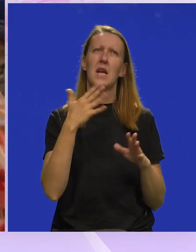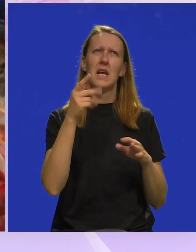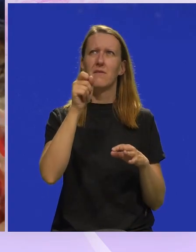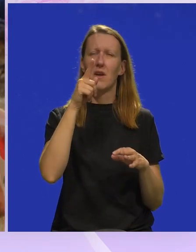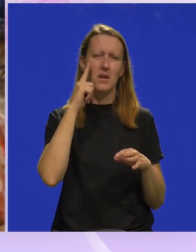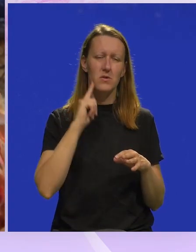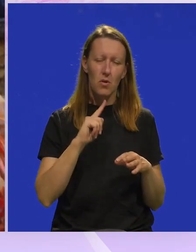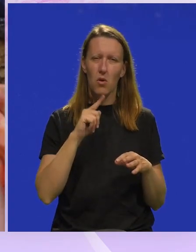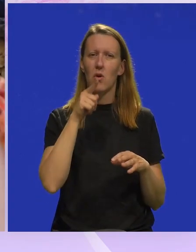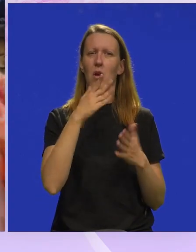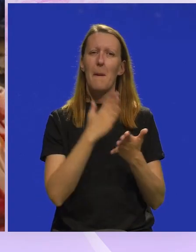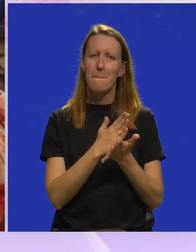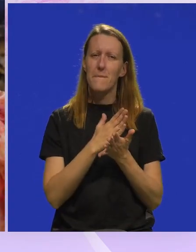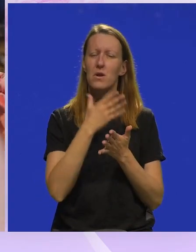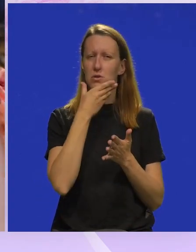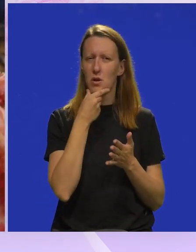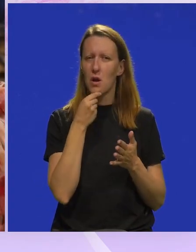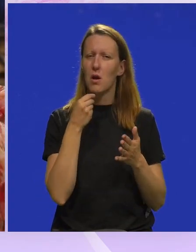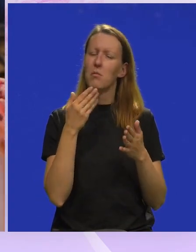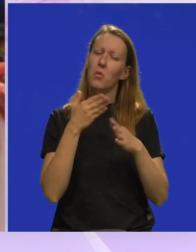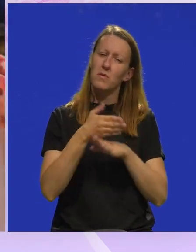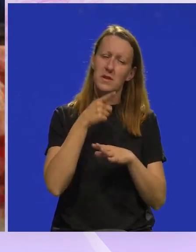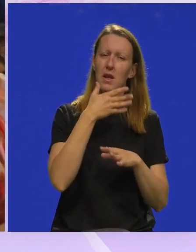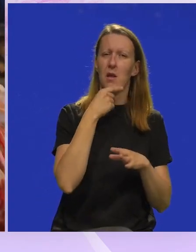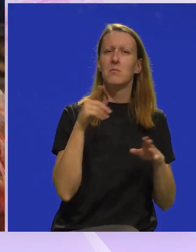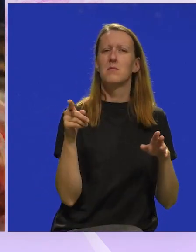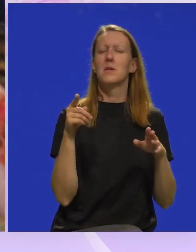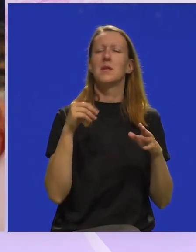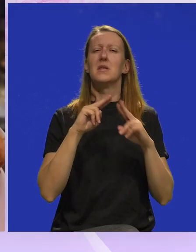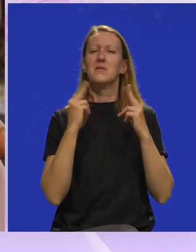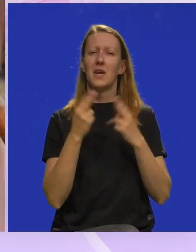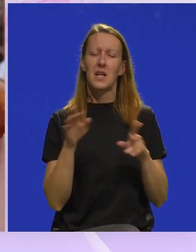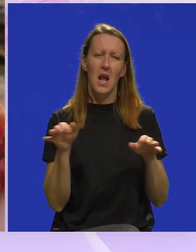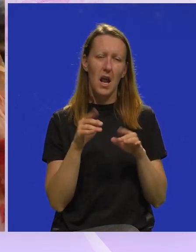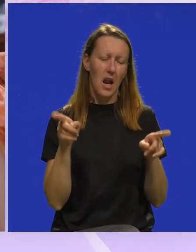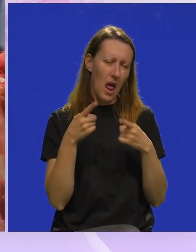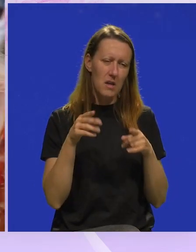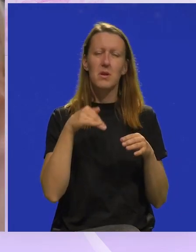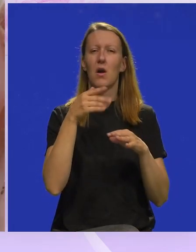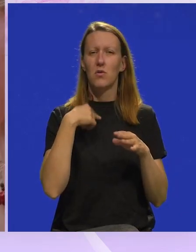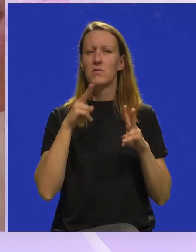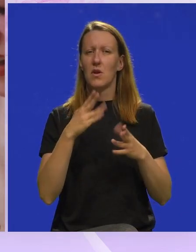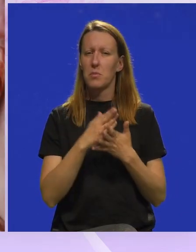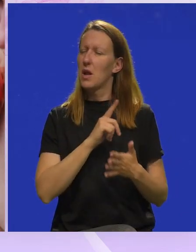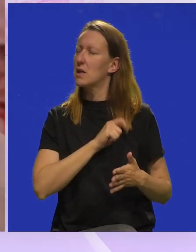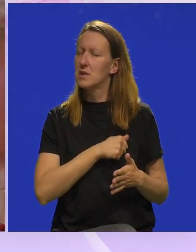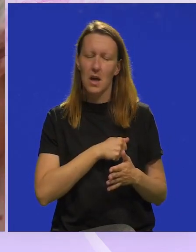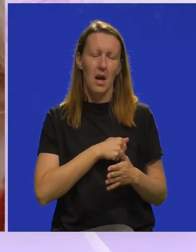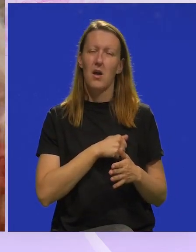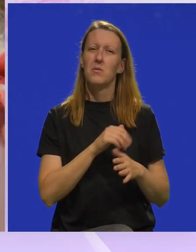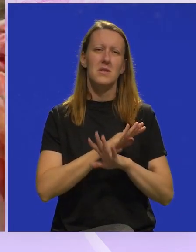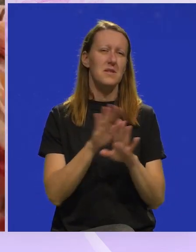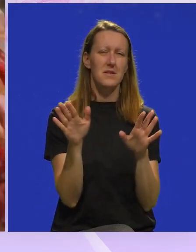sa nekih 12 godina. Ona me baš prekrasno, uvela me u taj prekrasni svijet glazbe i nakon toga sam stvarno bila zaljubljena